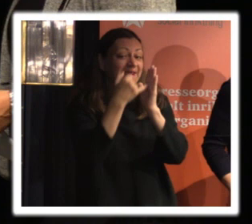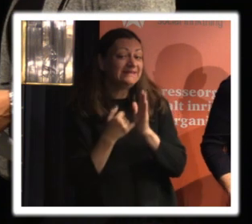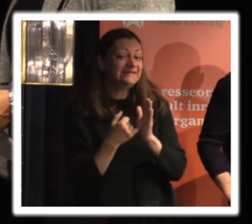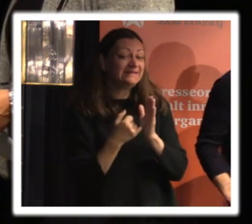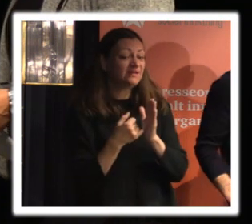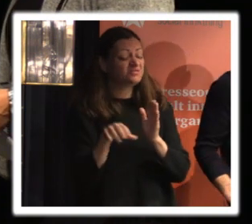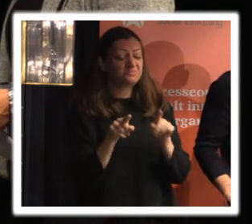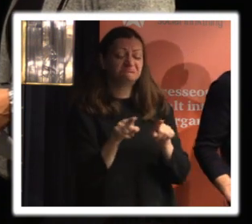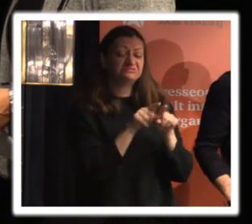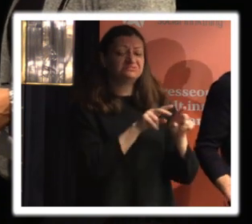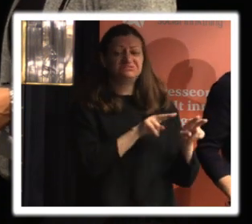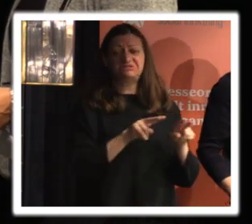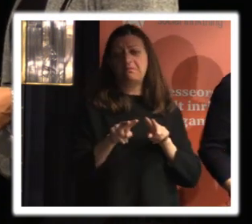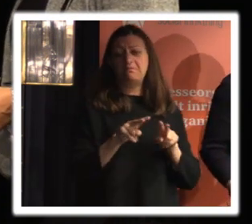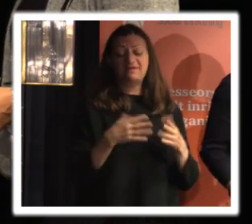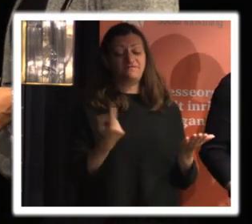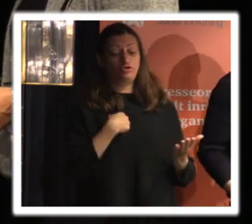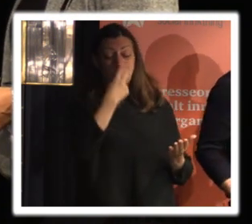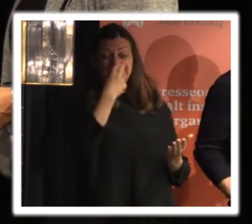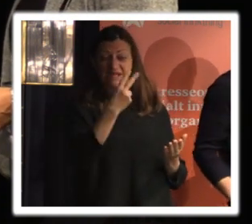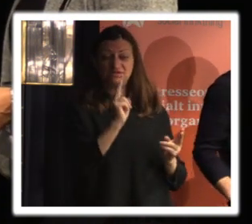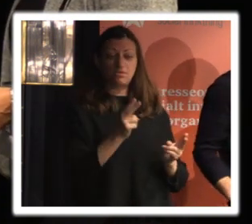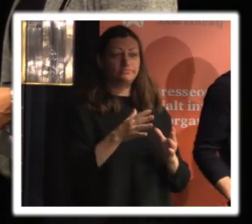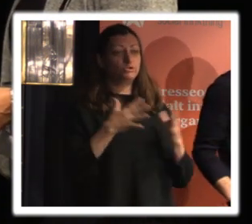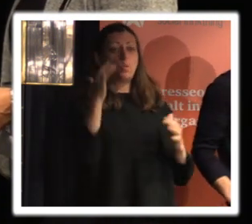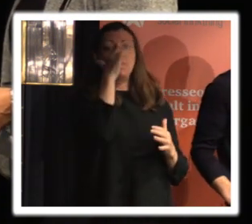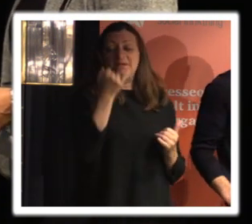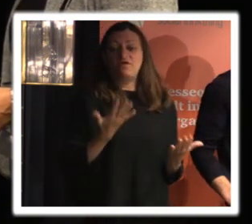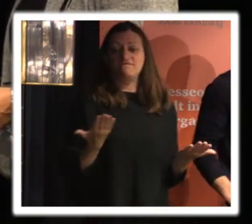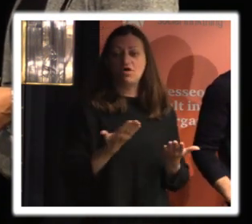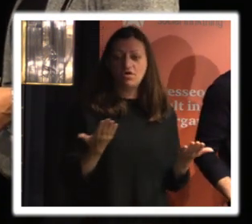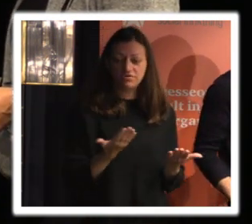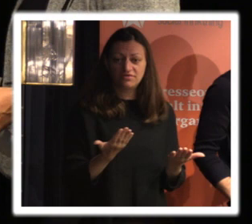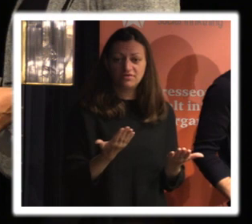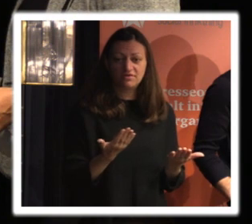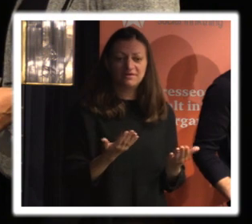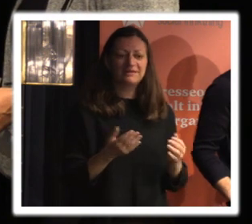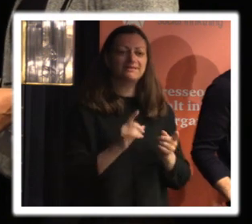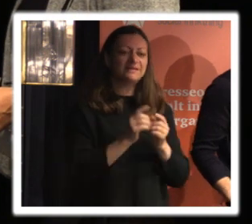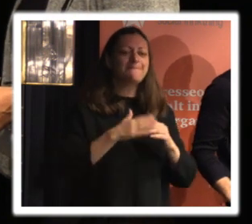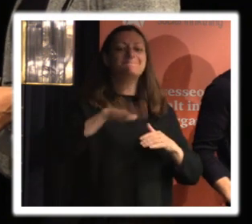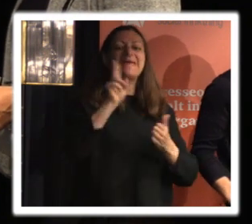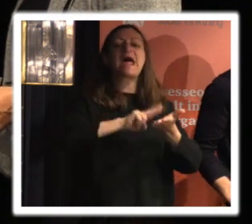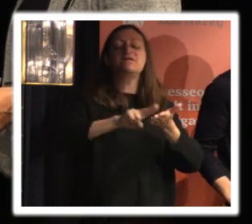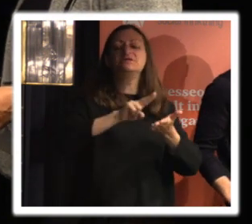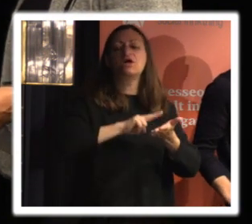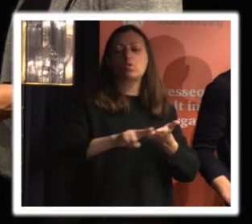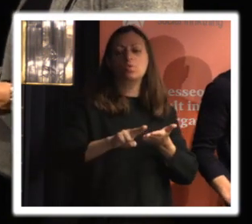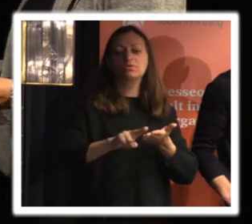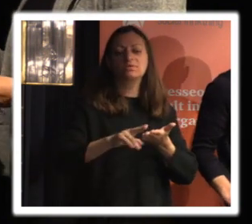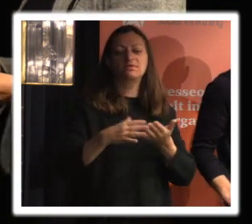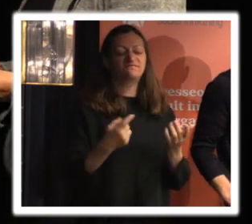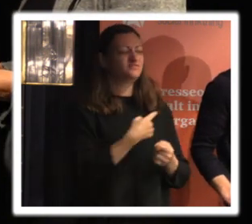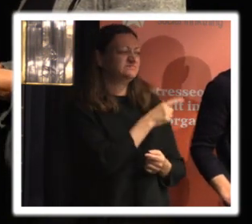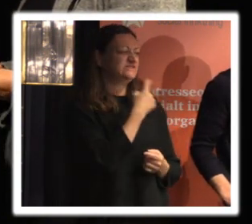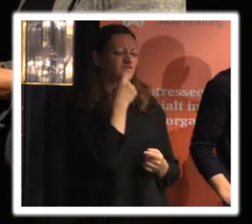det alltså det som jag ser som ett liksom stort problem det är ju den ökade administrationen och det var vi också inne på lite